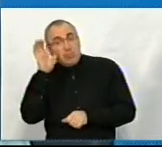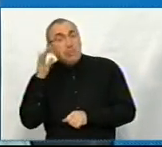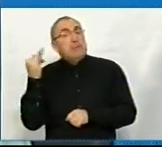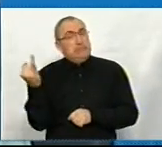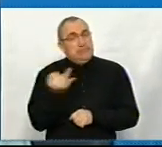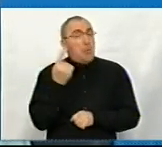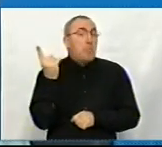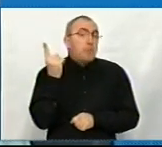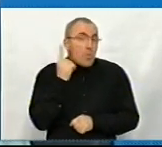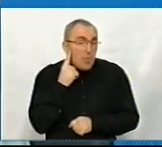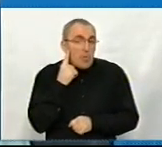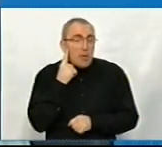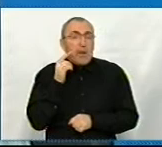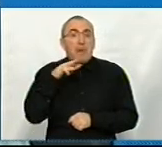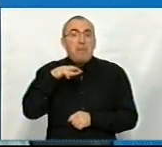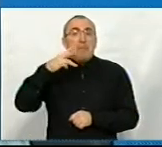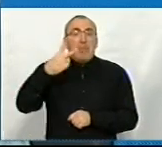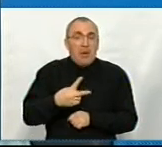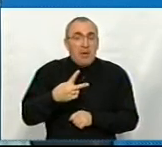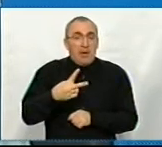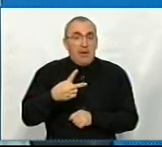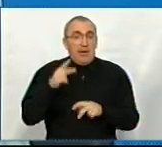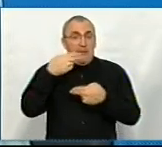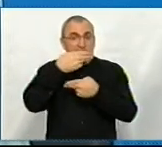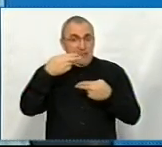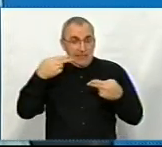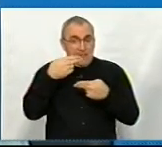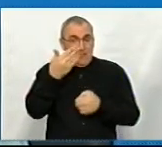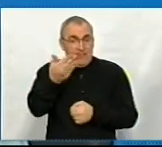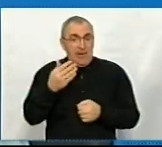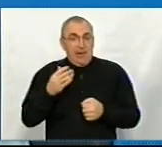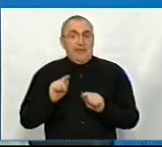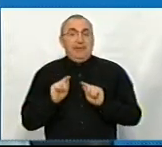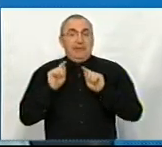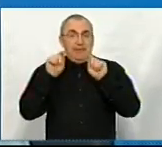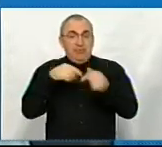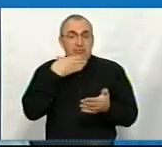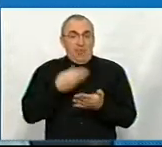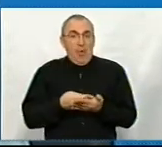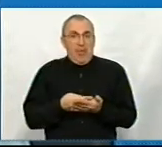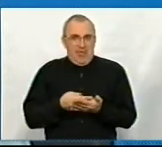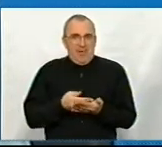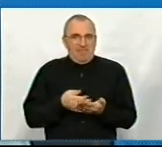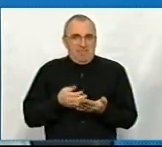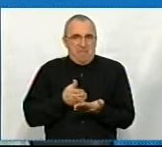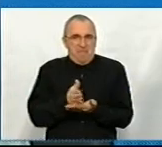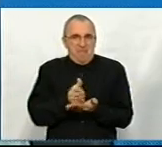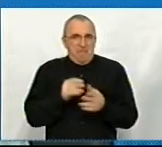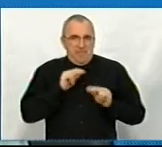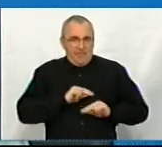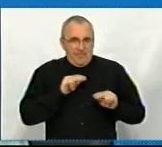буде цікаво почути Макдональдс. Це тема, з якої, власне, ви заступили на свій пост. Ви тоді